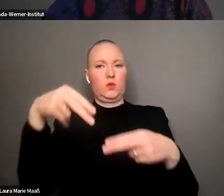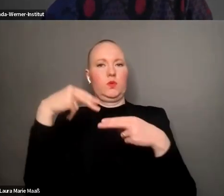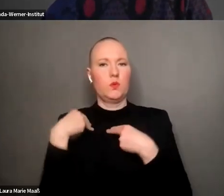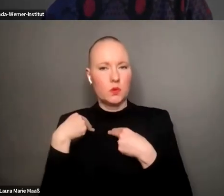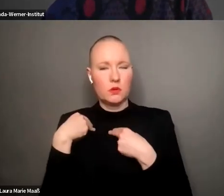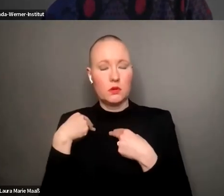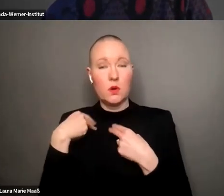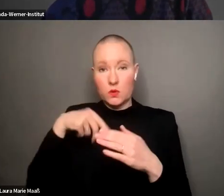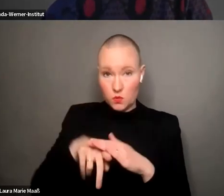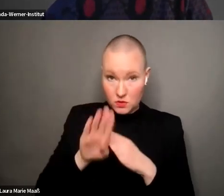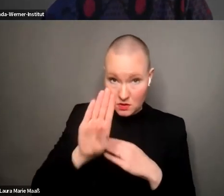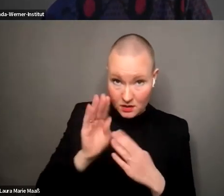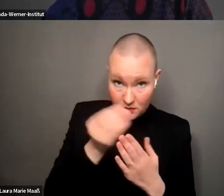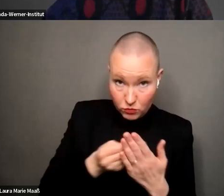ergebnisse